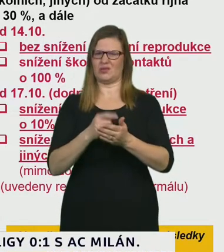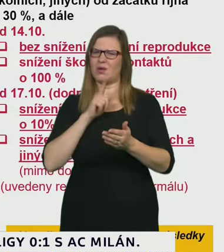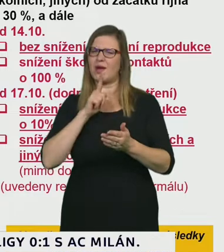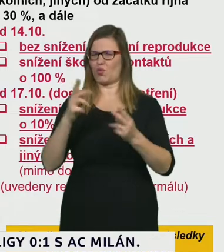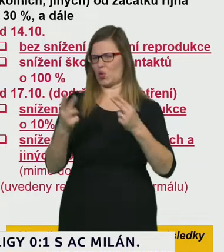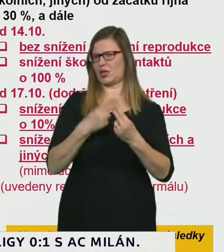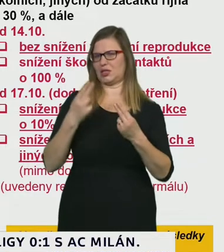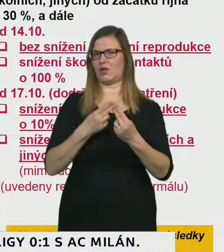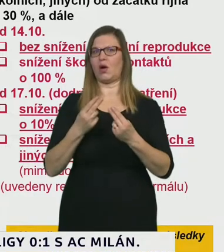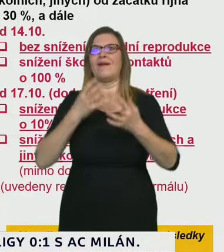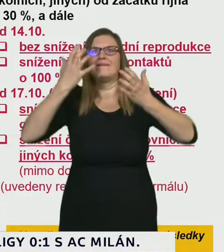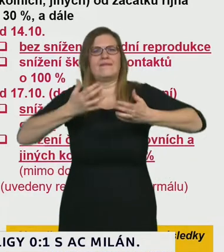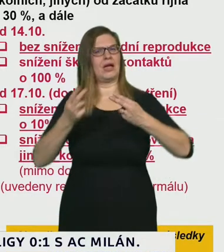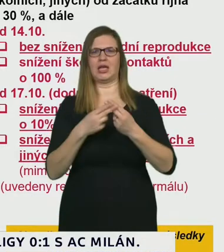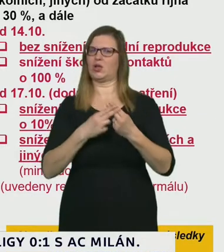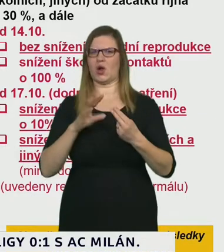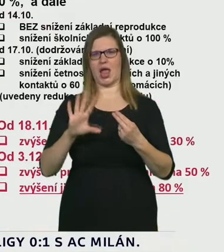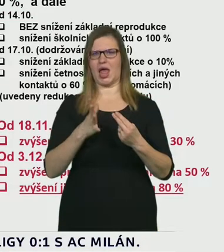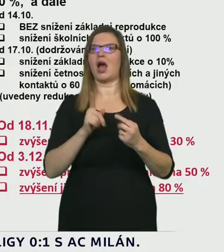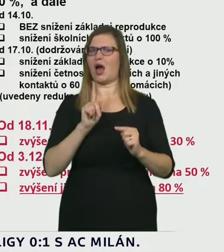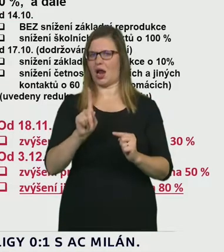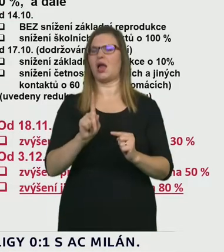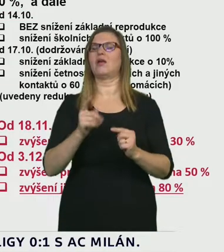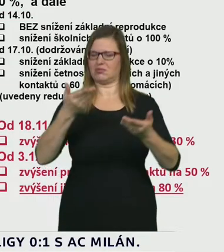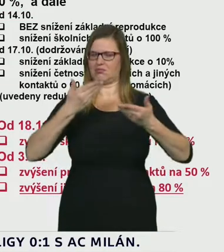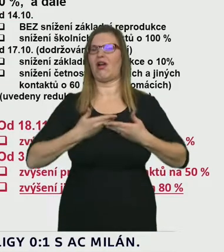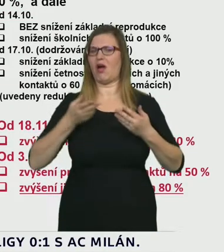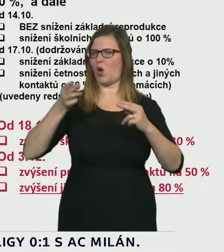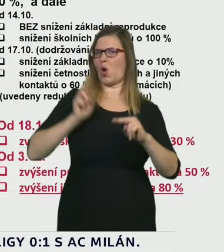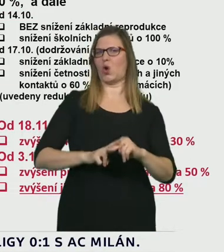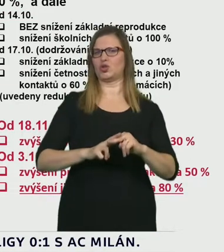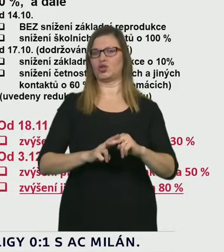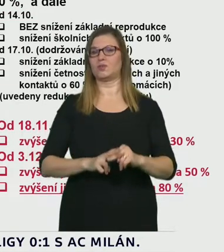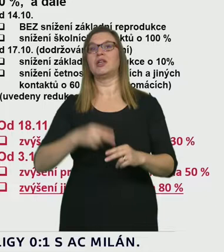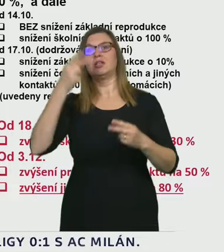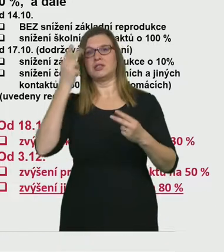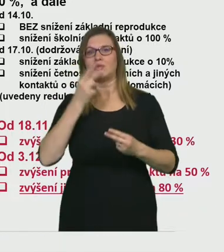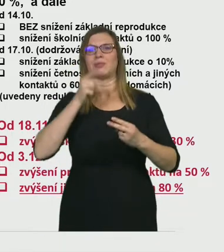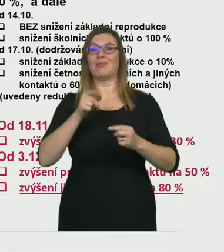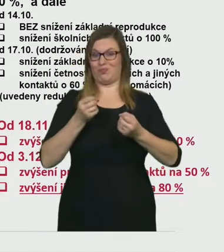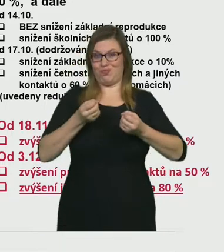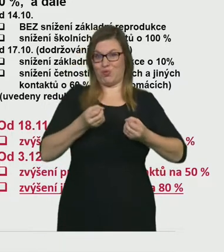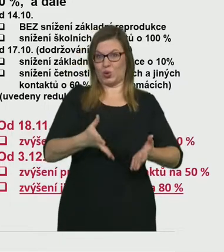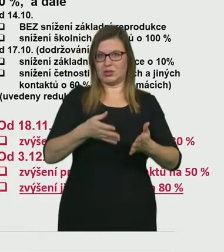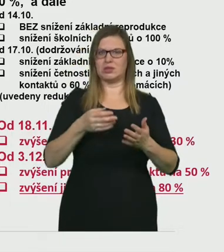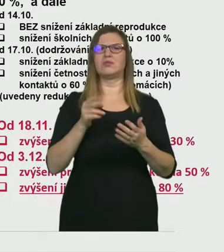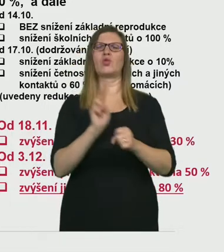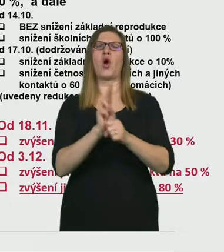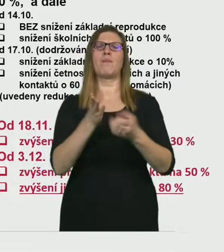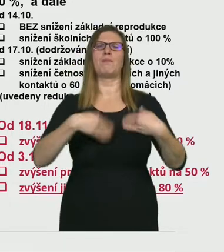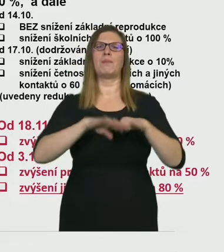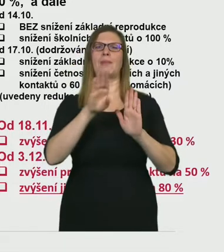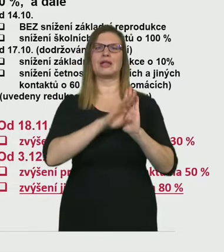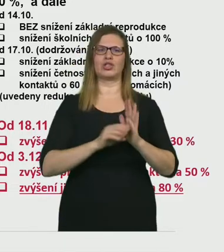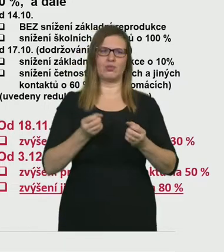který říká, že k tomu navýšení nevyhnutelně dojde a nemusí se to projevit